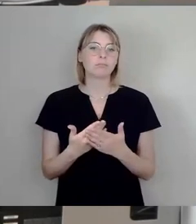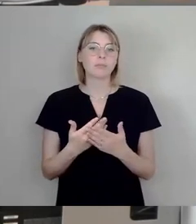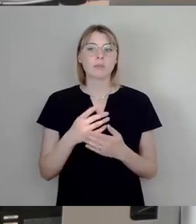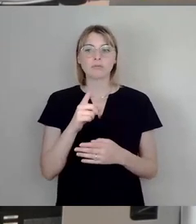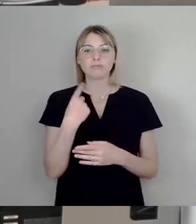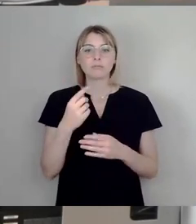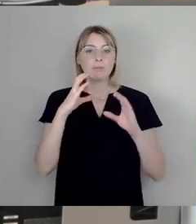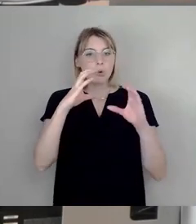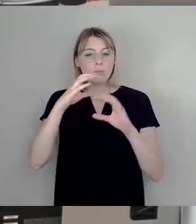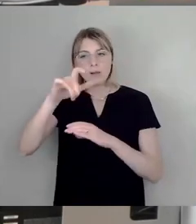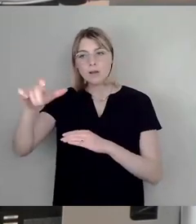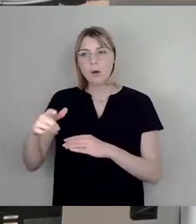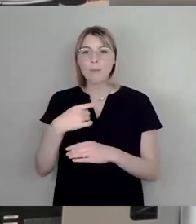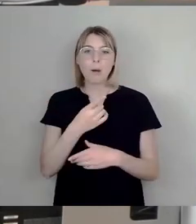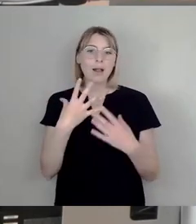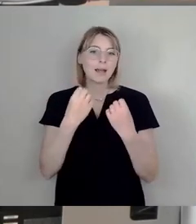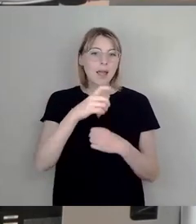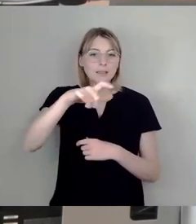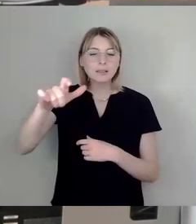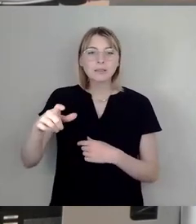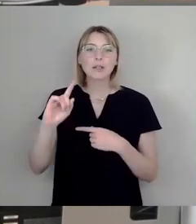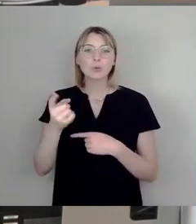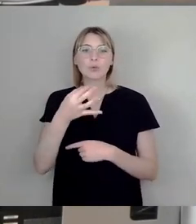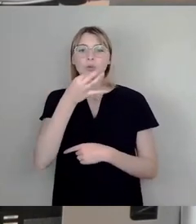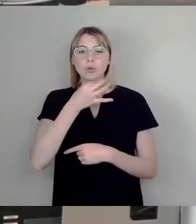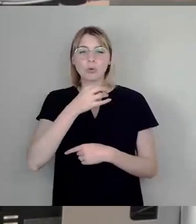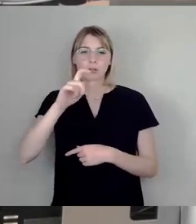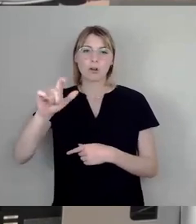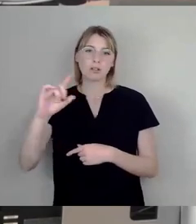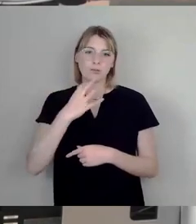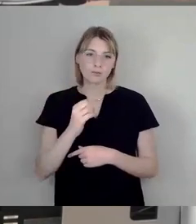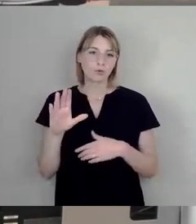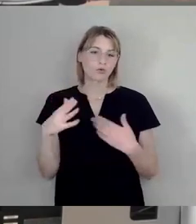Gästen und vor allem auch den jungen Leuten in der Stadt aussenden. Vielen Dank.